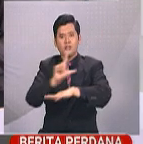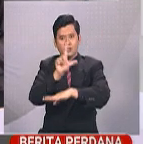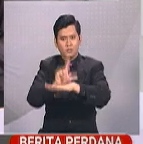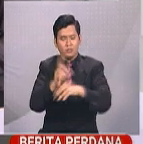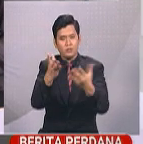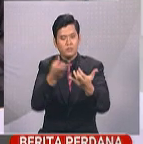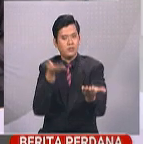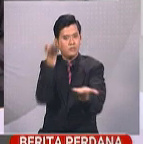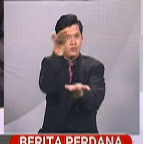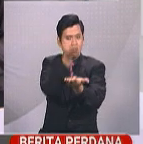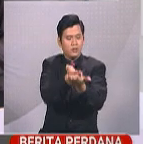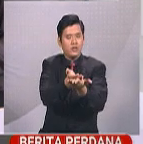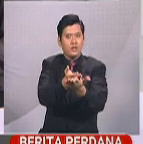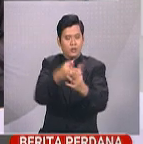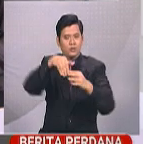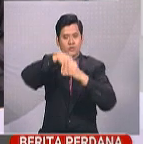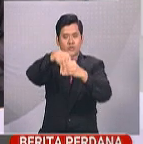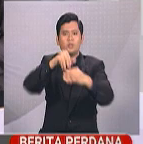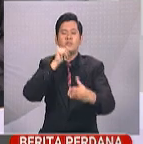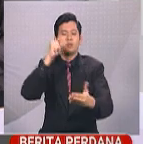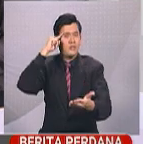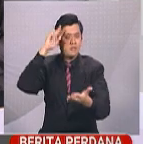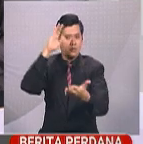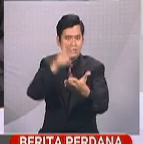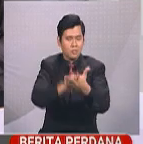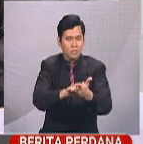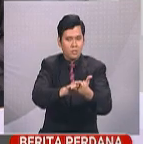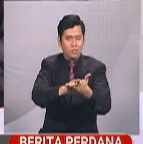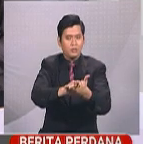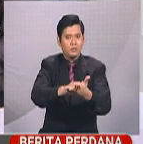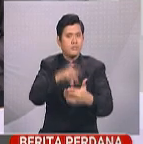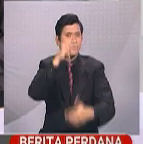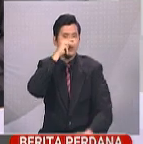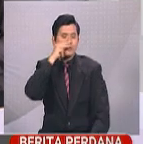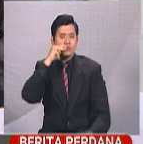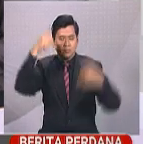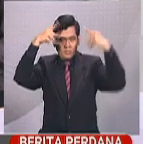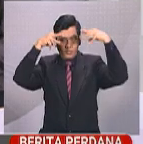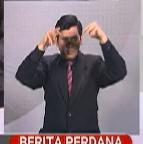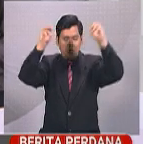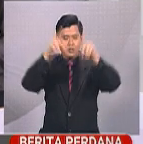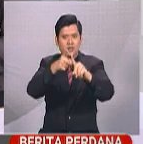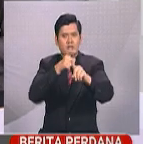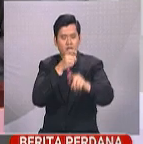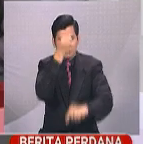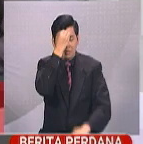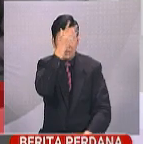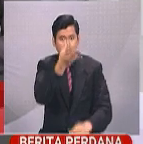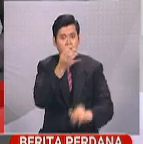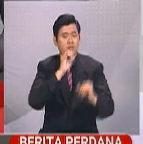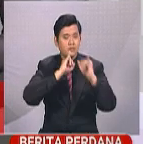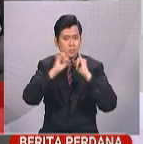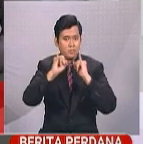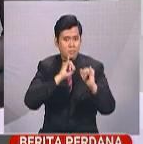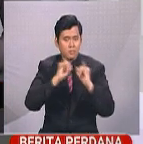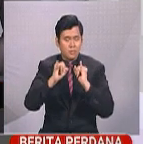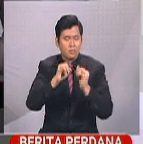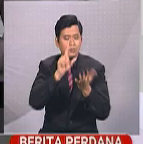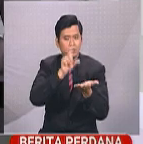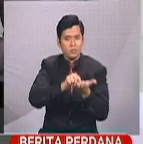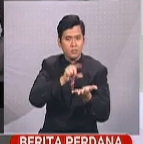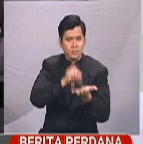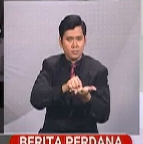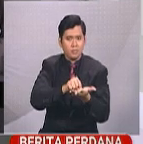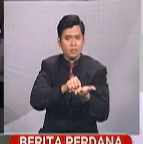mengemukakan undi tidak percaya terhadap Perdana Menteri Tan Sri Muhyiddin Yassin. Melalui satu kenyataan media, ia menjelaskan